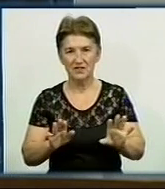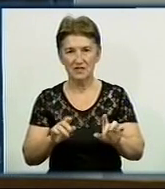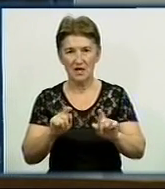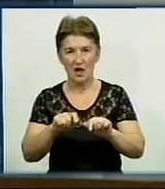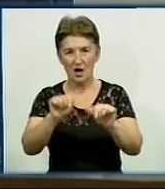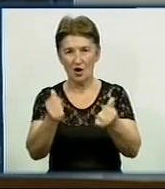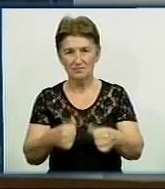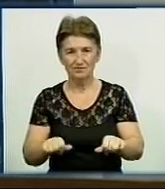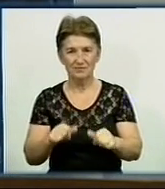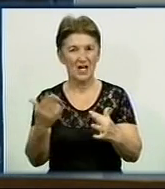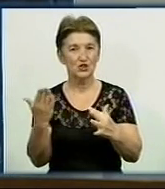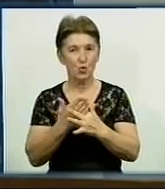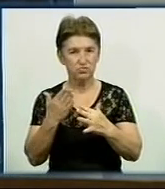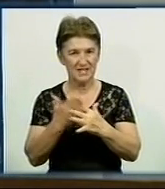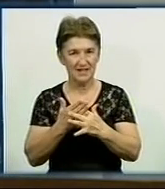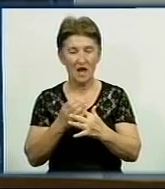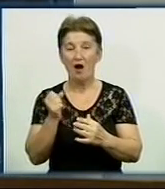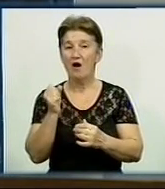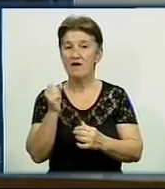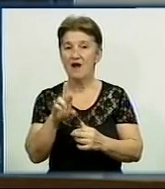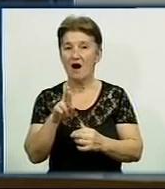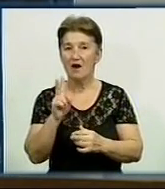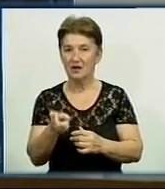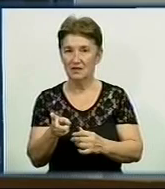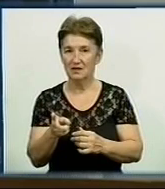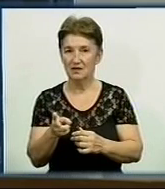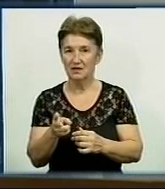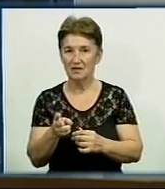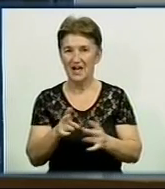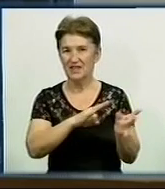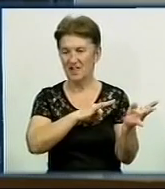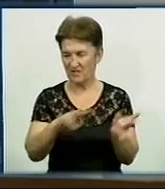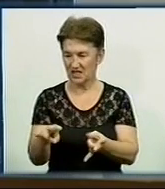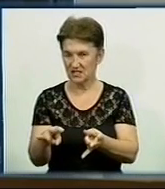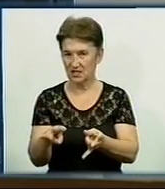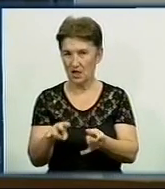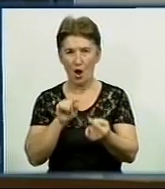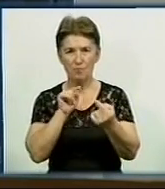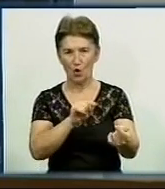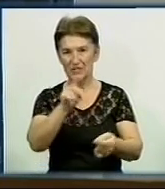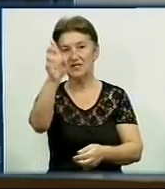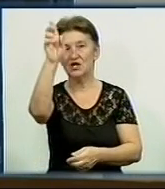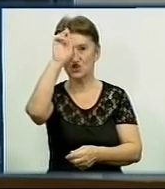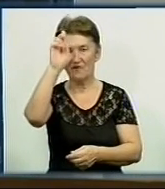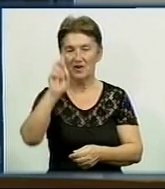субсидій, як, цитую, диверсія проти держави,